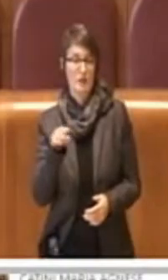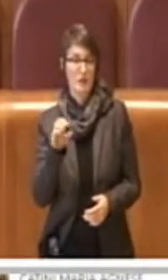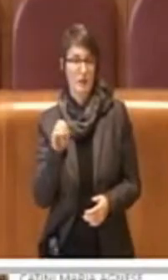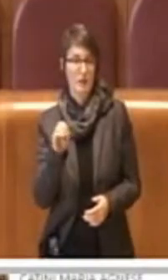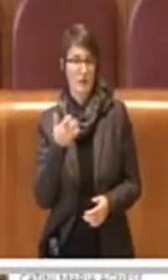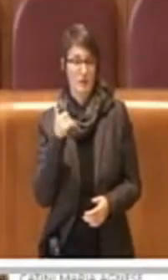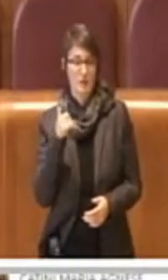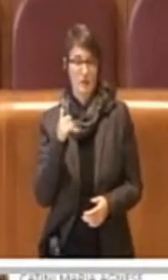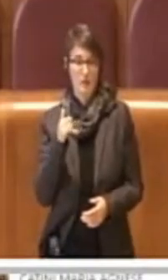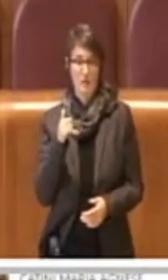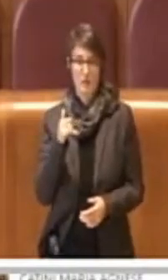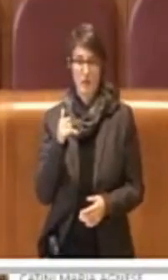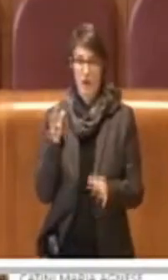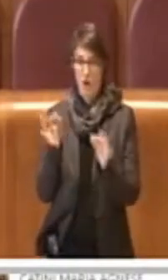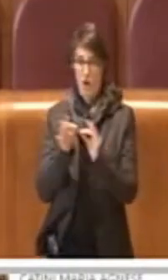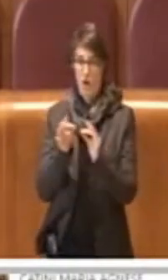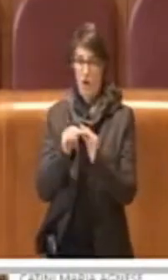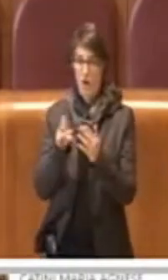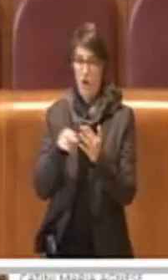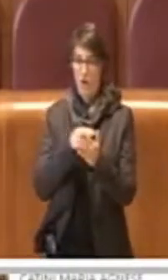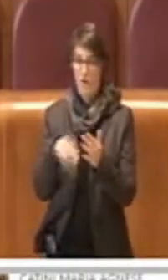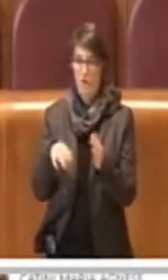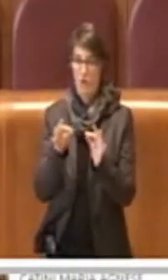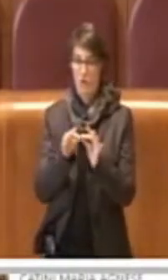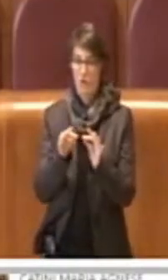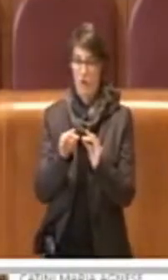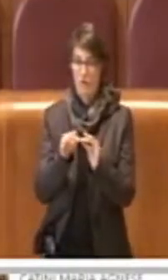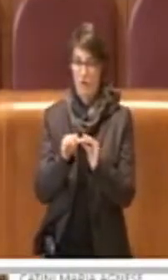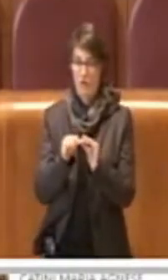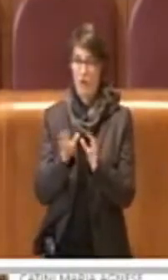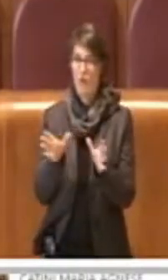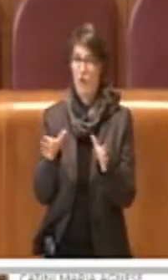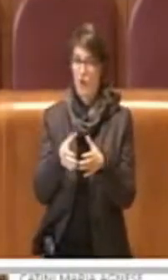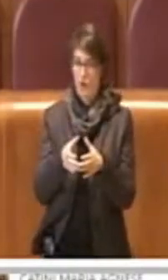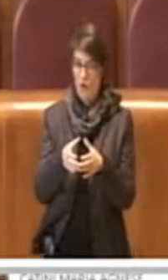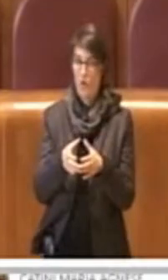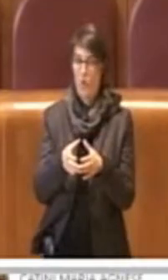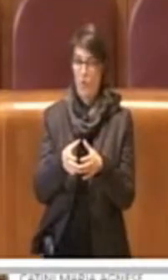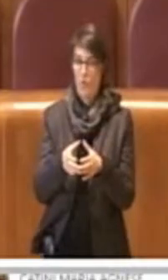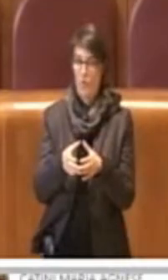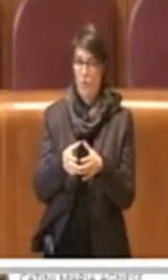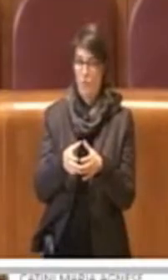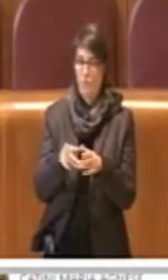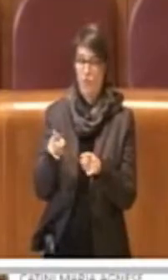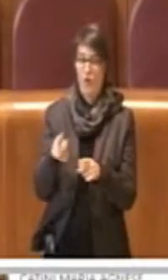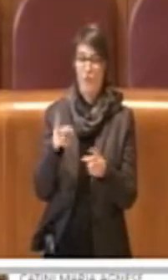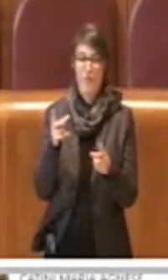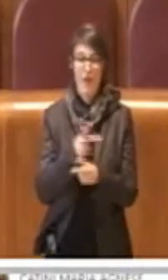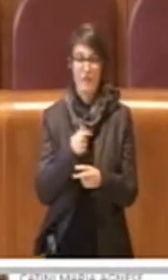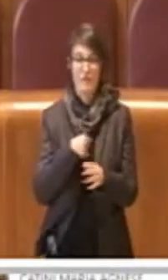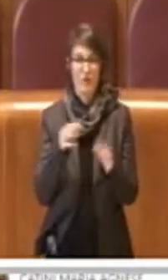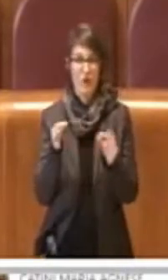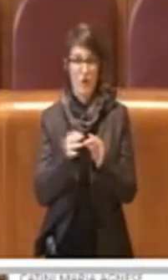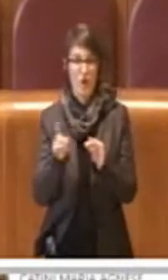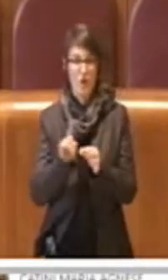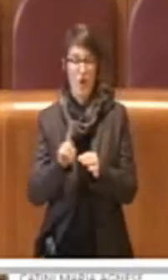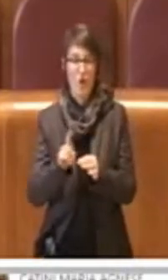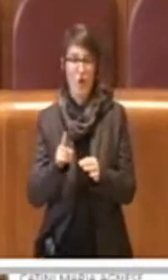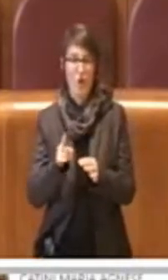Concordo sul voto favorevole come gruppo fatto dal consigliere Stefano, non concordo nel merito di ciò che ha detto il consigliere Stefano,